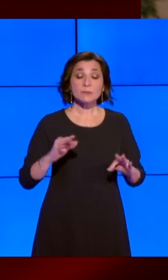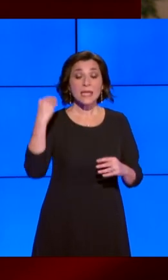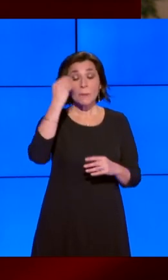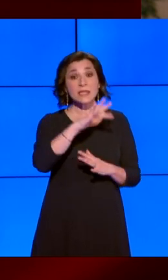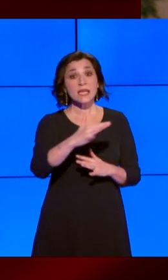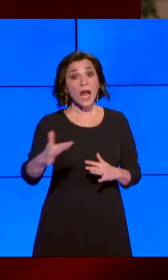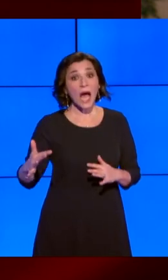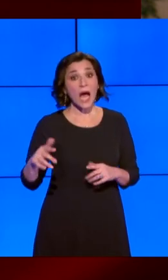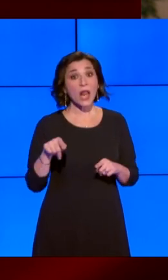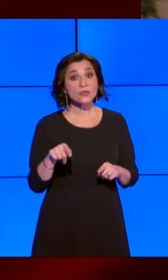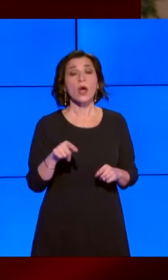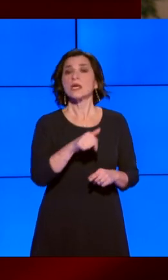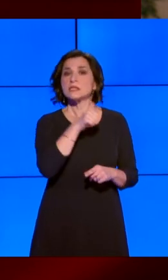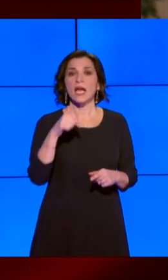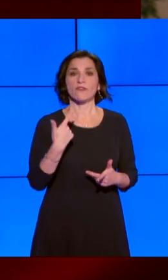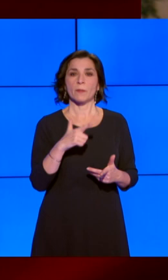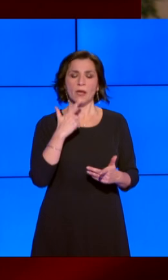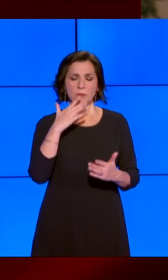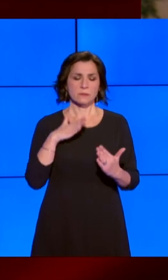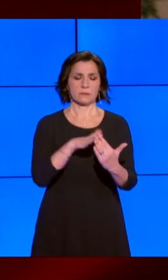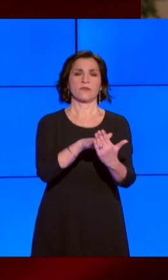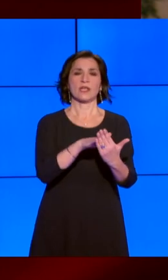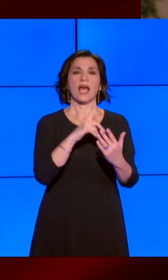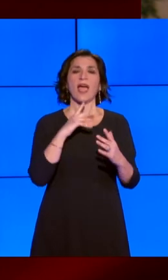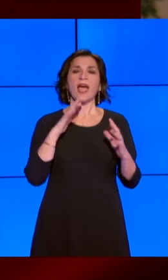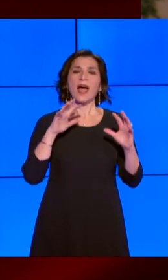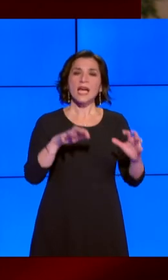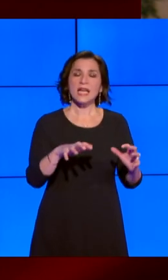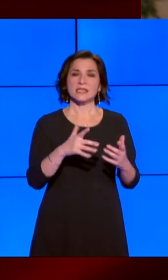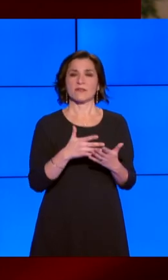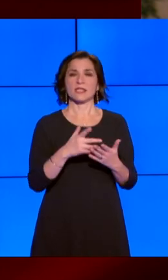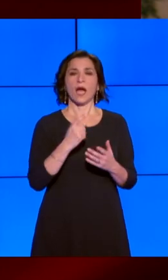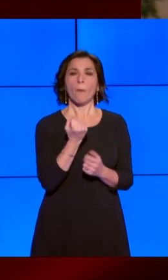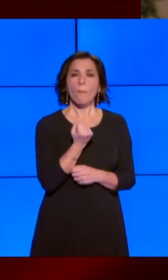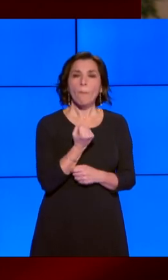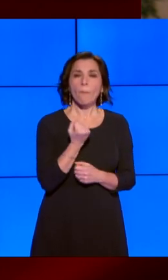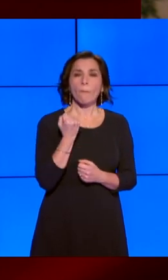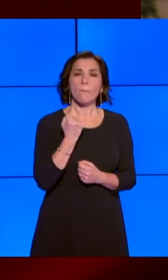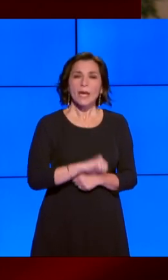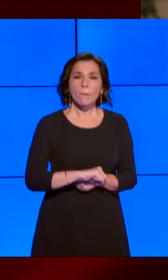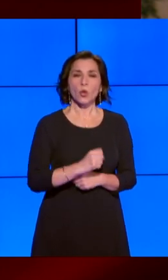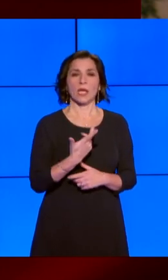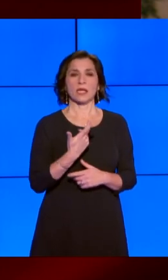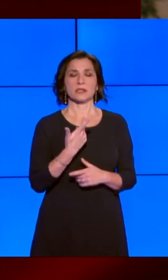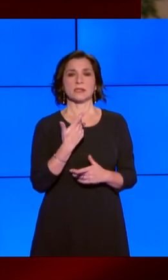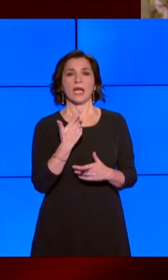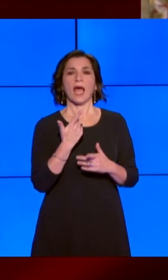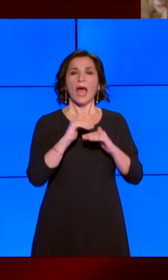aggressività, prepotenze, meschinità, lacerazioni delle regole della convivenza.